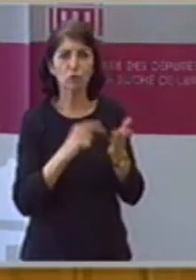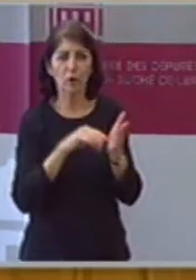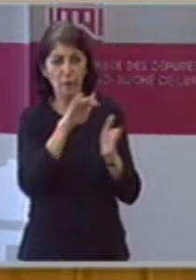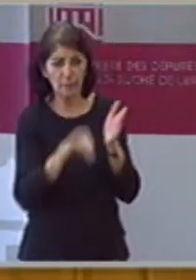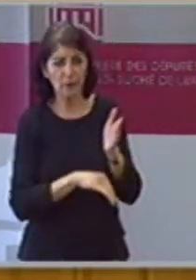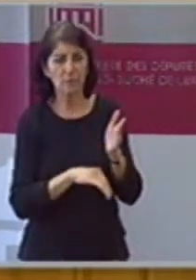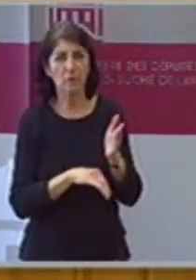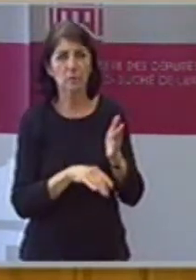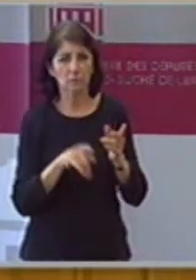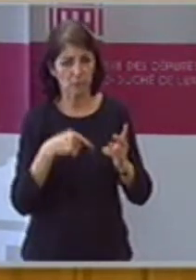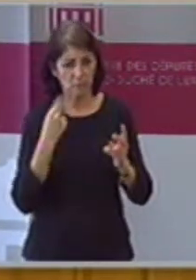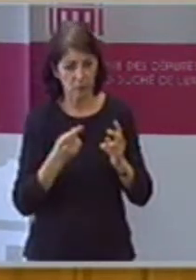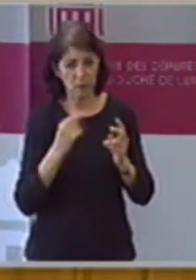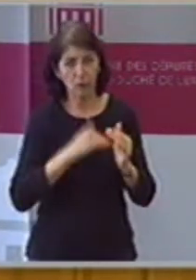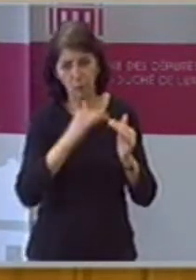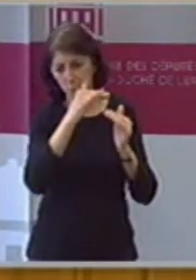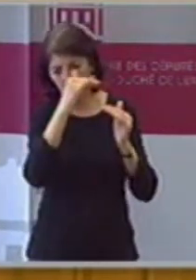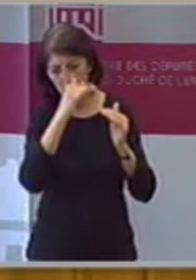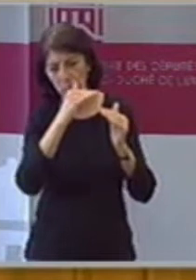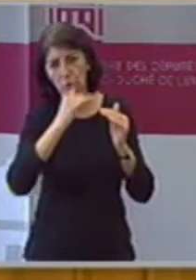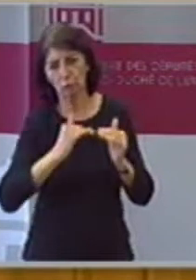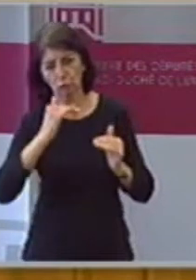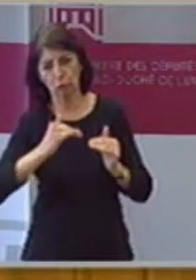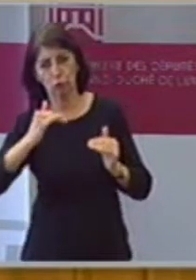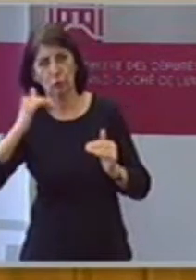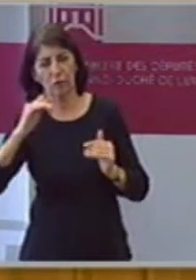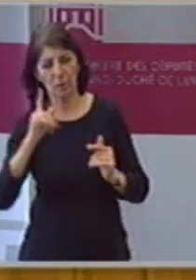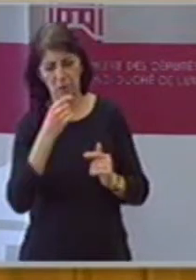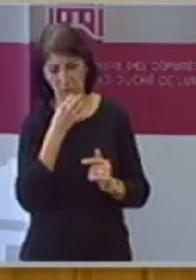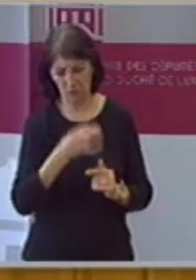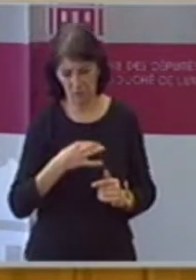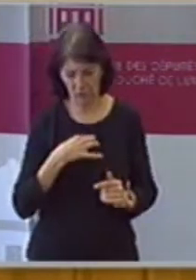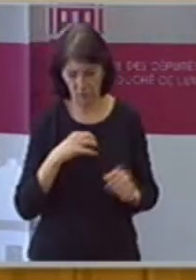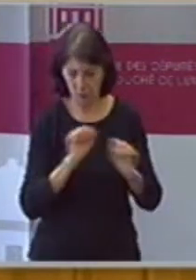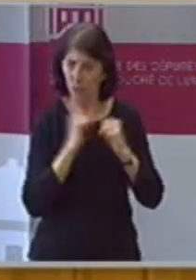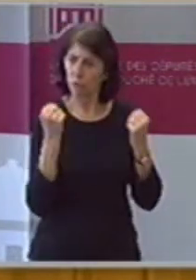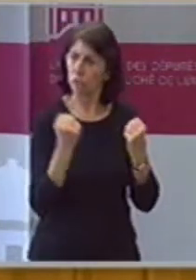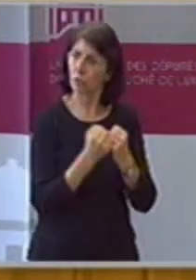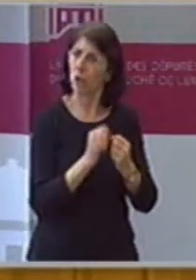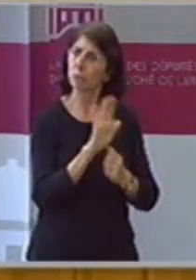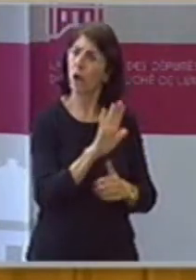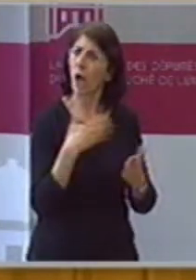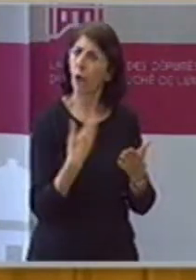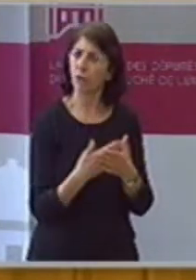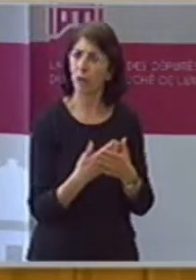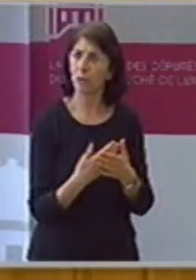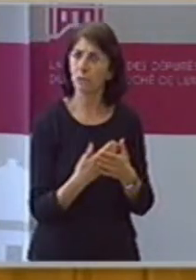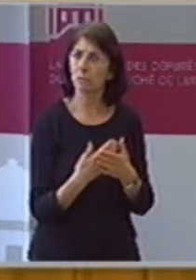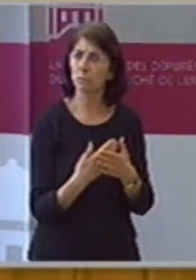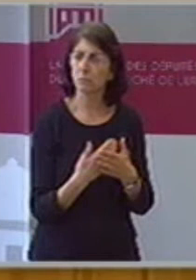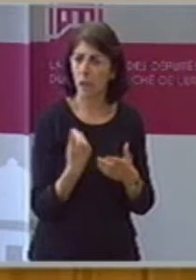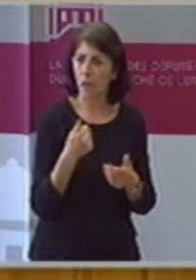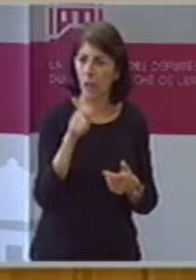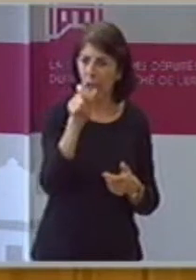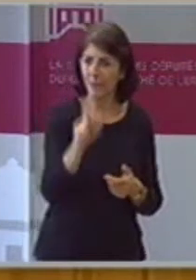die zum Beispiel 200.000 Euro Euro verdient, dass sie eine Kredite in einem Badenmarkt hat